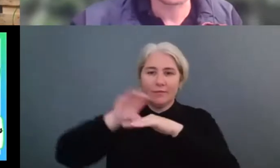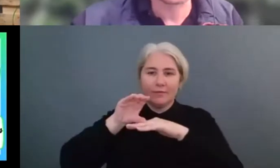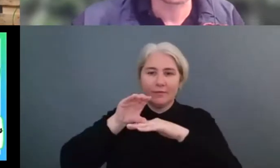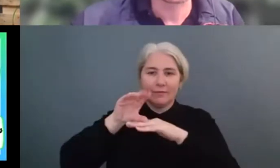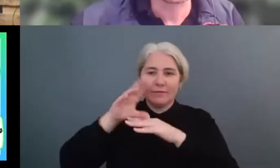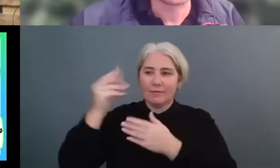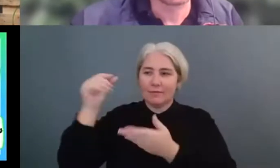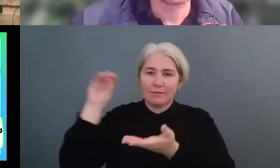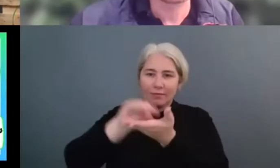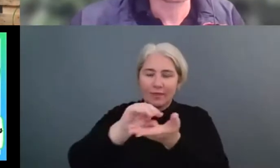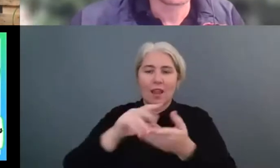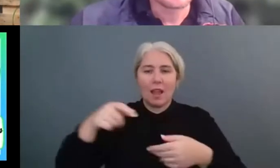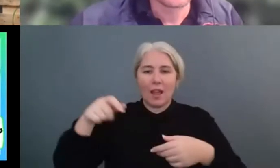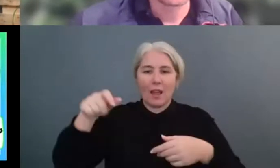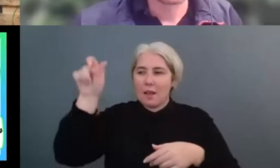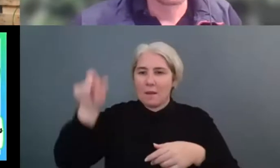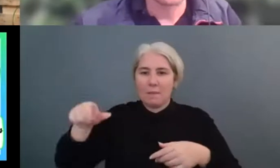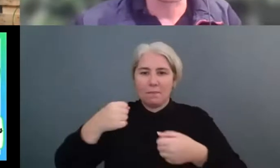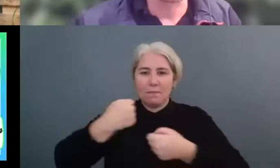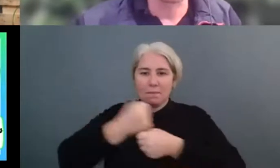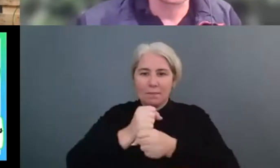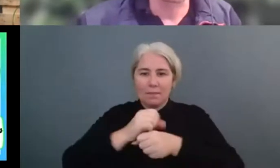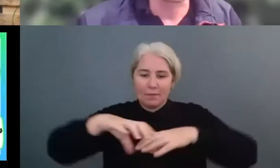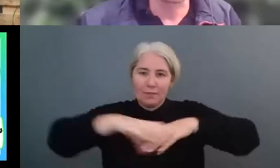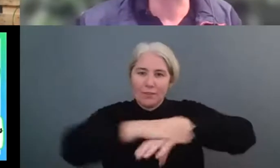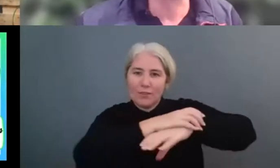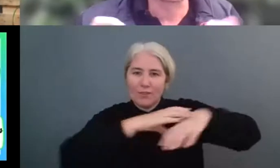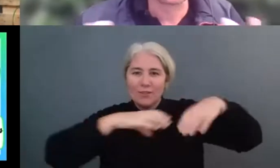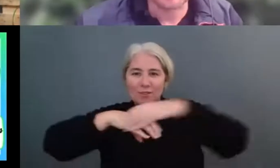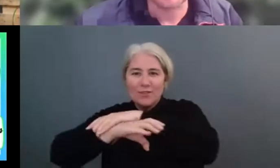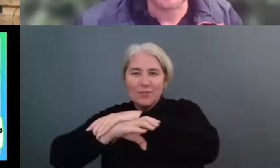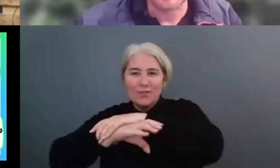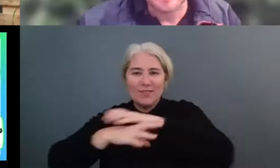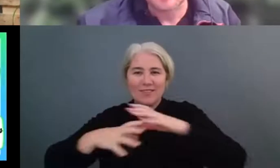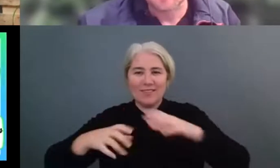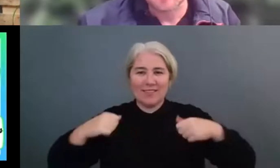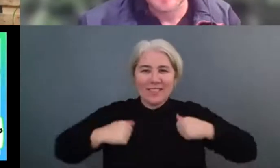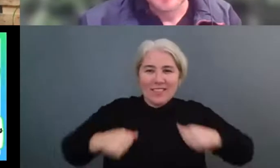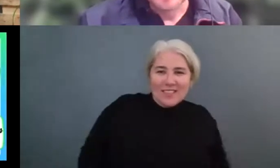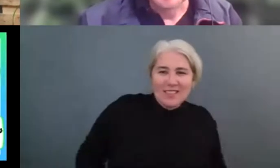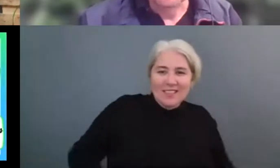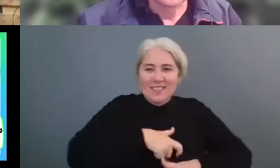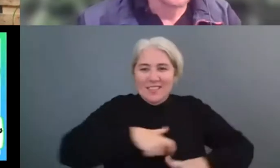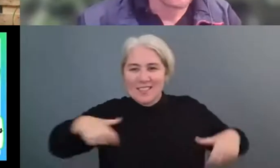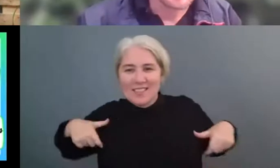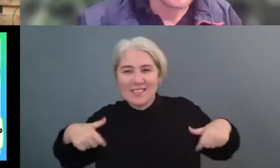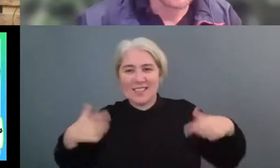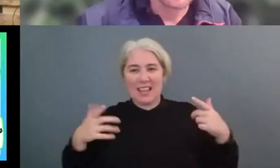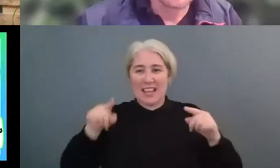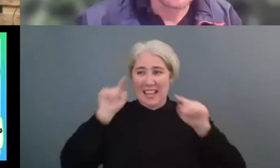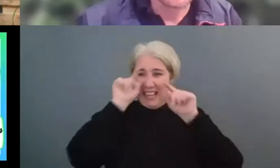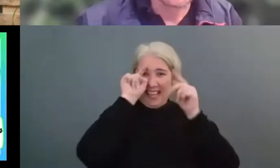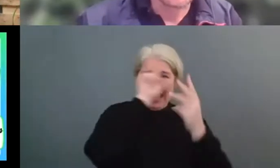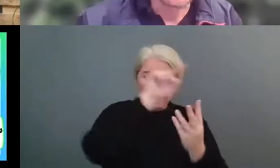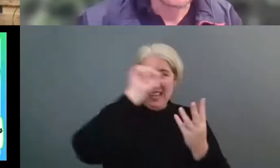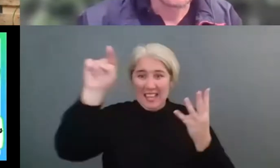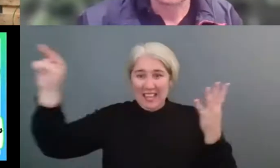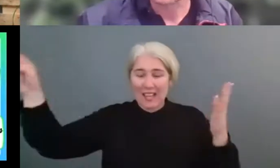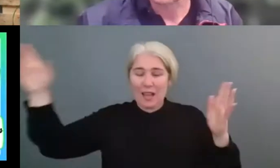sponsorisent et doivent aller vers une influence là dessus et puis la réglementation